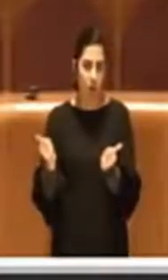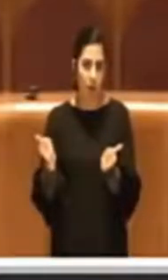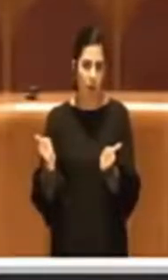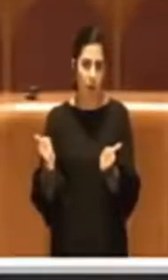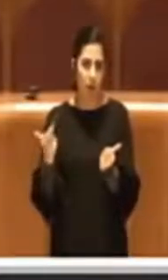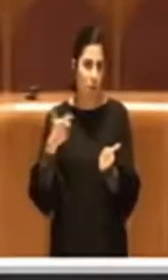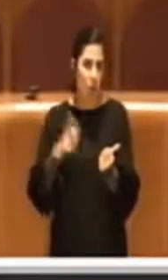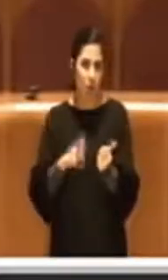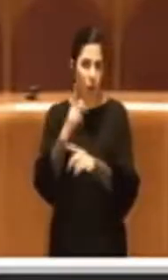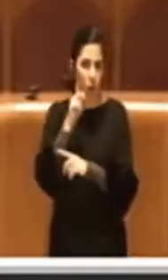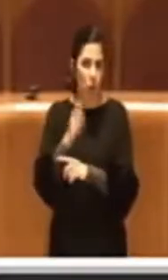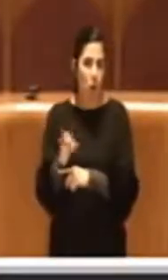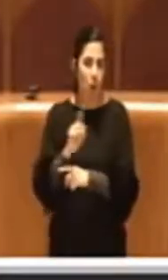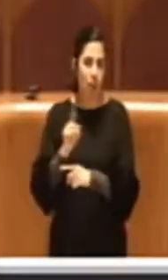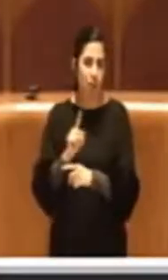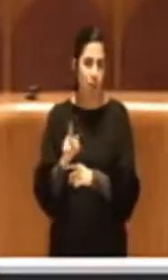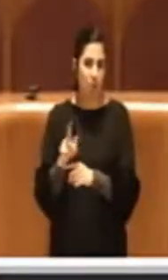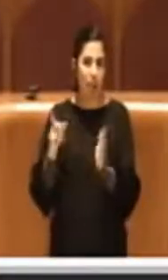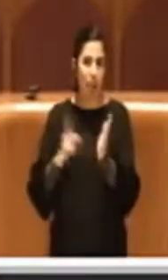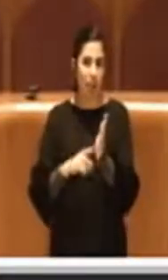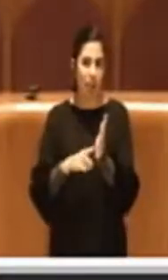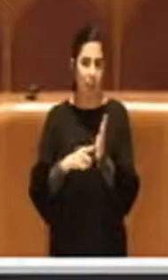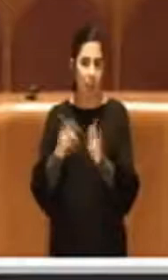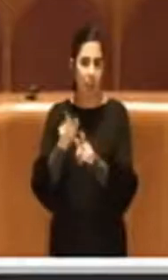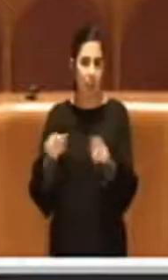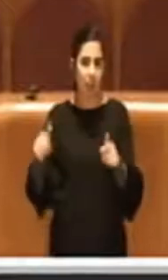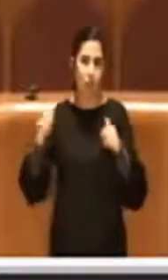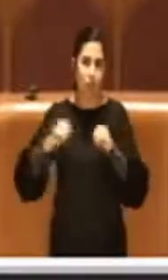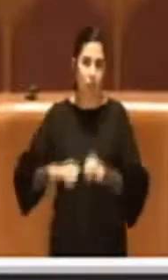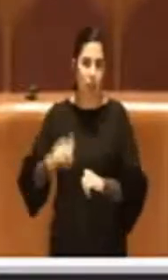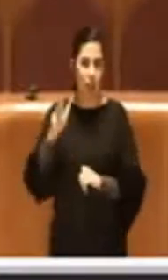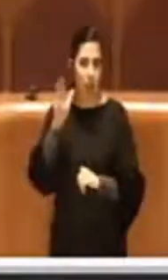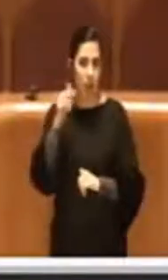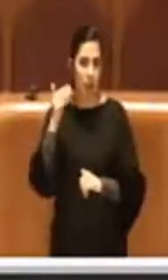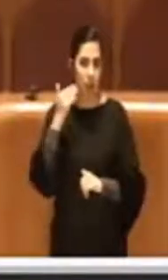non rispettosa dei diritti dei cittadini e delle cittadine.